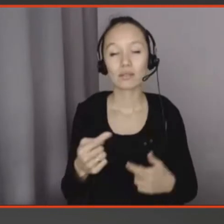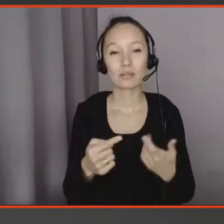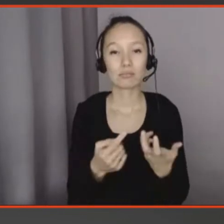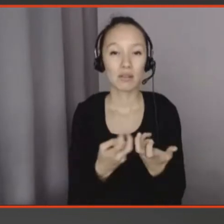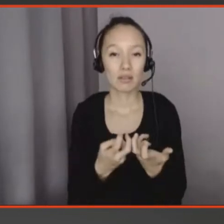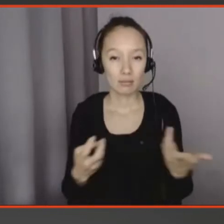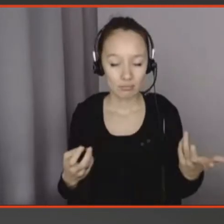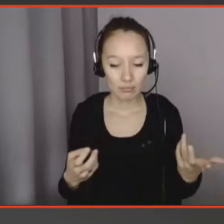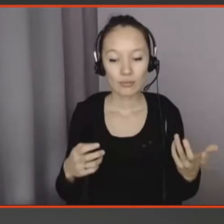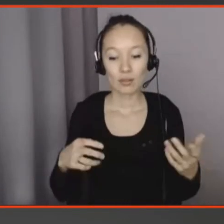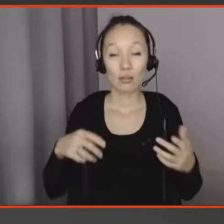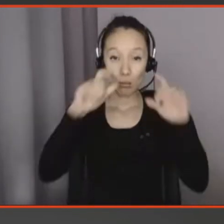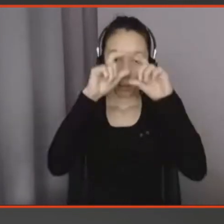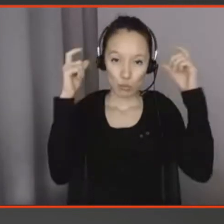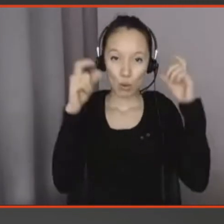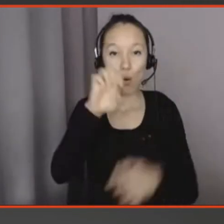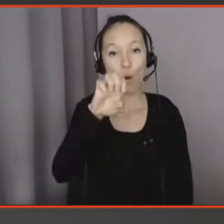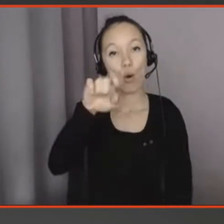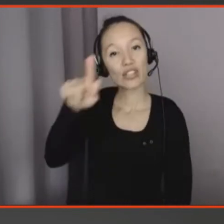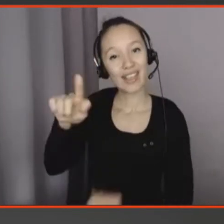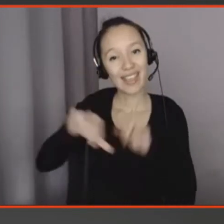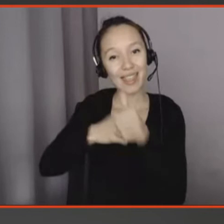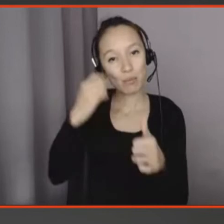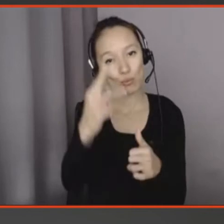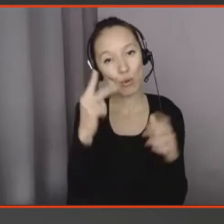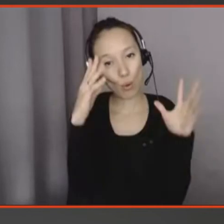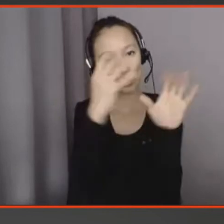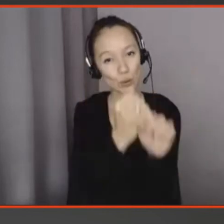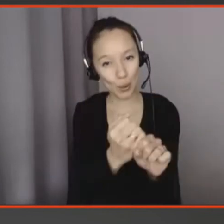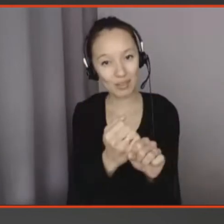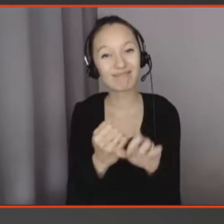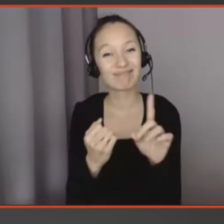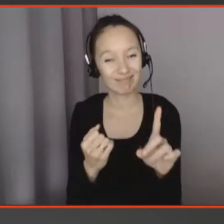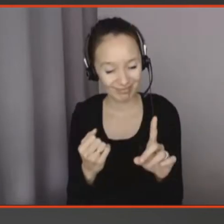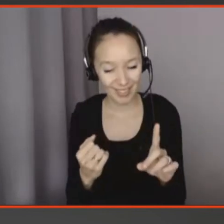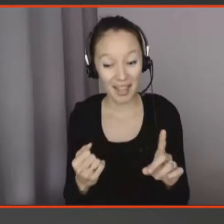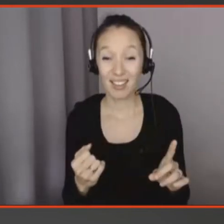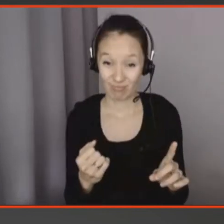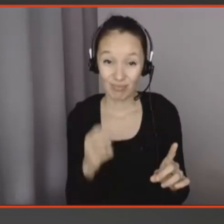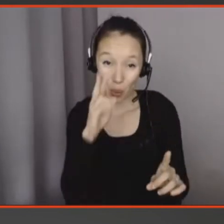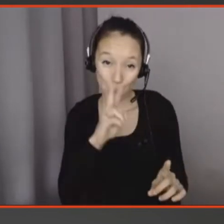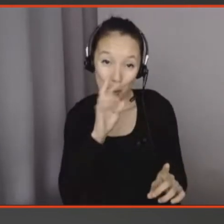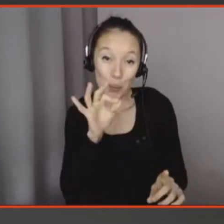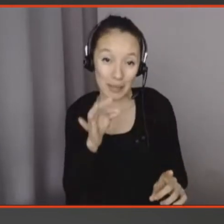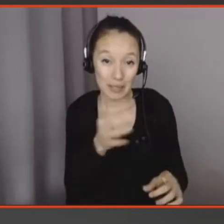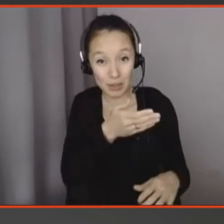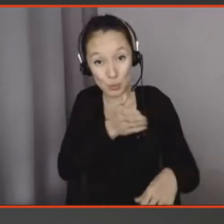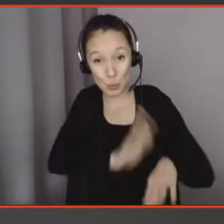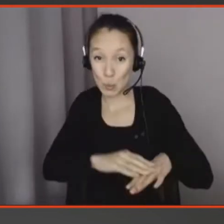concentration. Et c'était très drôle tant que c'était une fiction sauf que l'année d'après la Chine l'a vraiment fait sur les enfants dans les écoles.